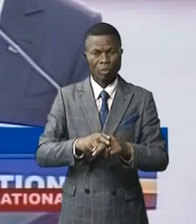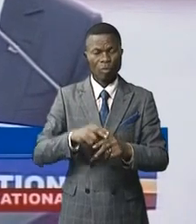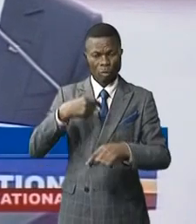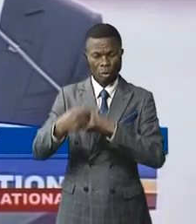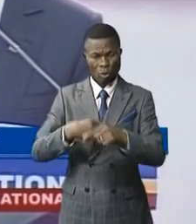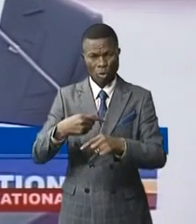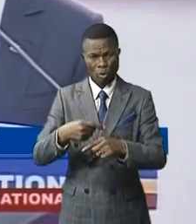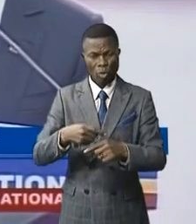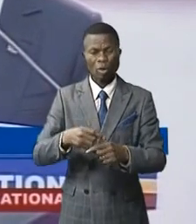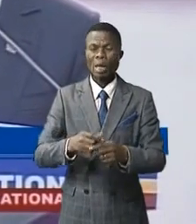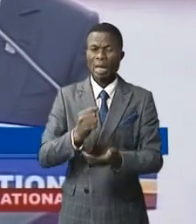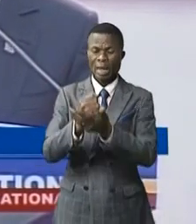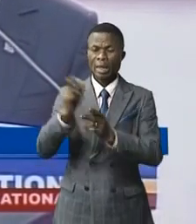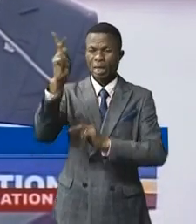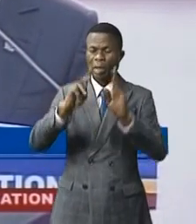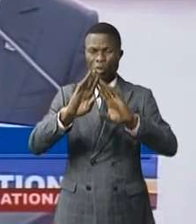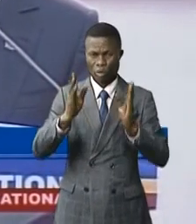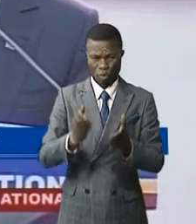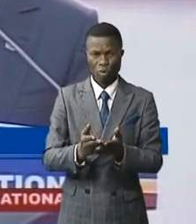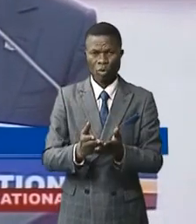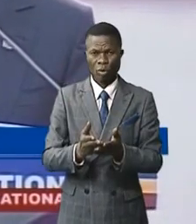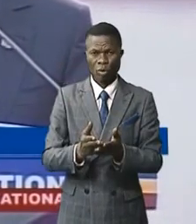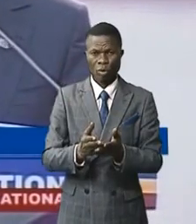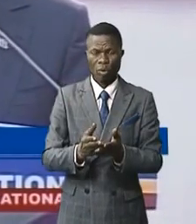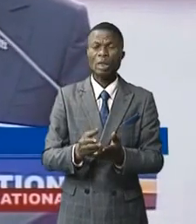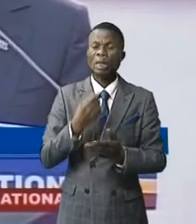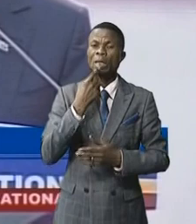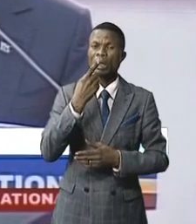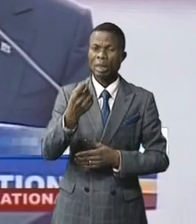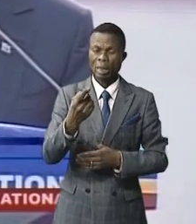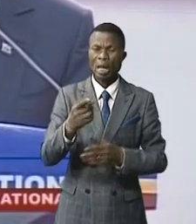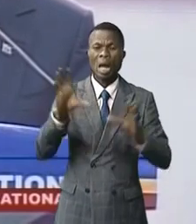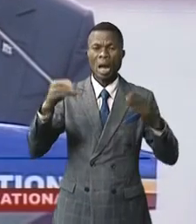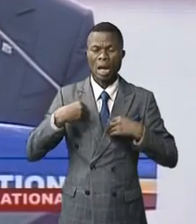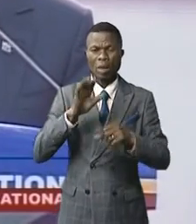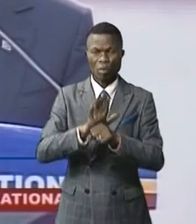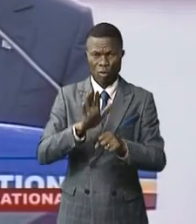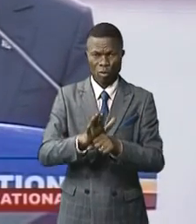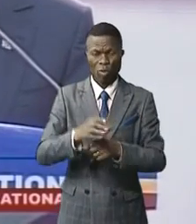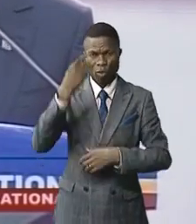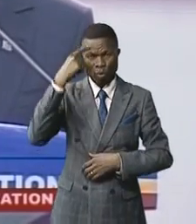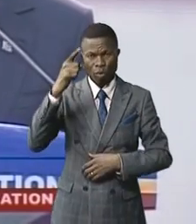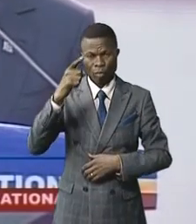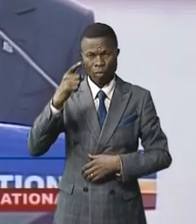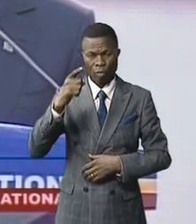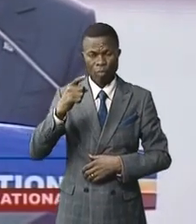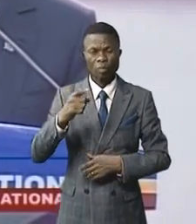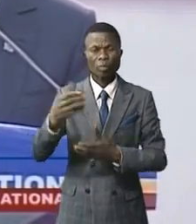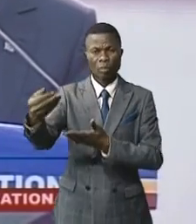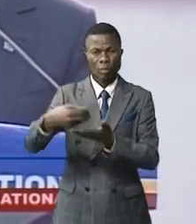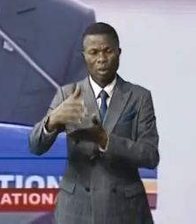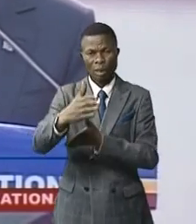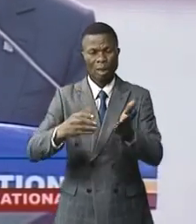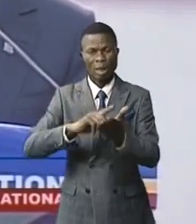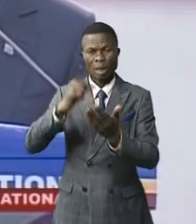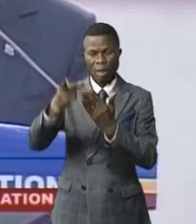légitimes de notre peuple que vous êtes, de se prononcer massivement en faveur de la recevabilité du dit